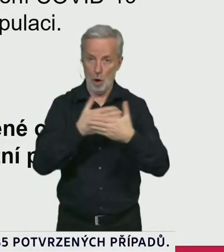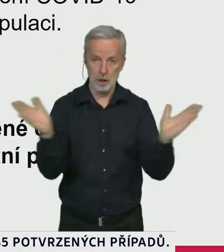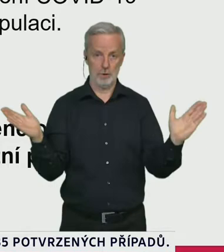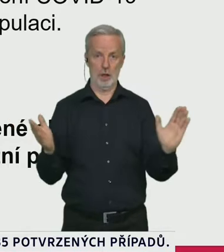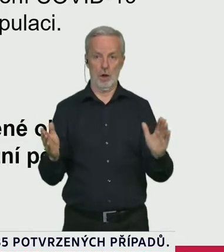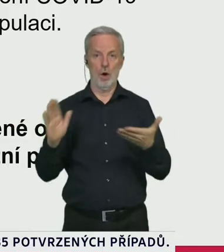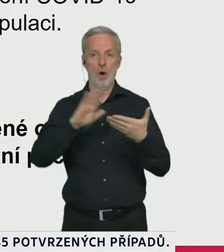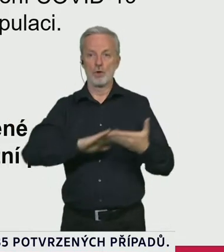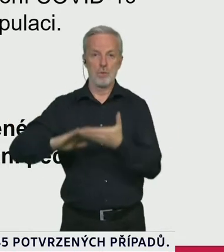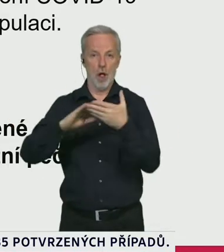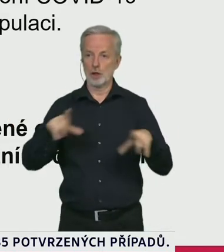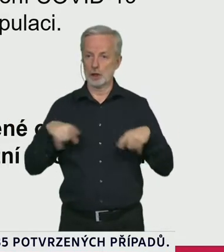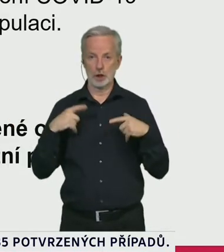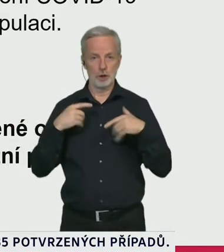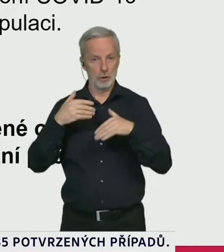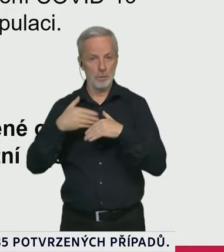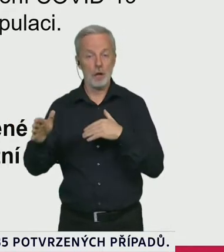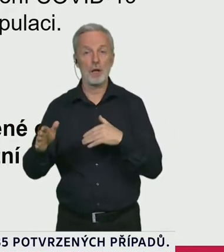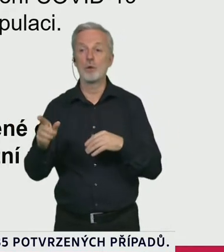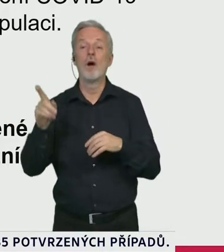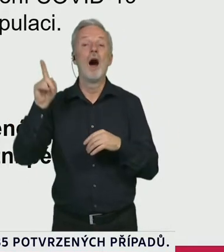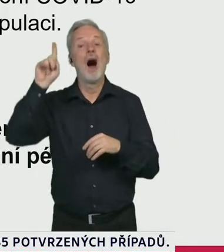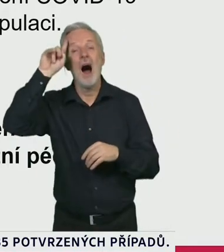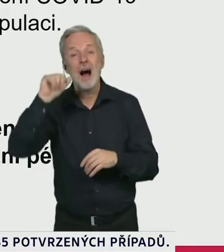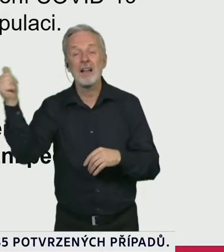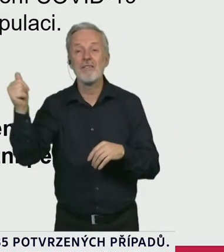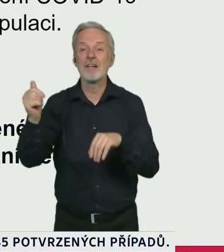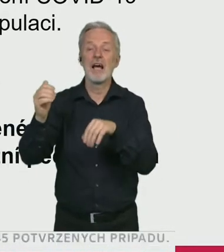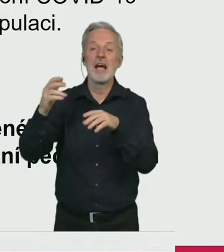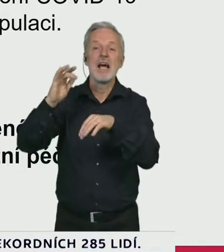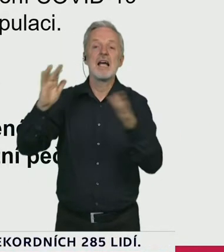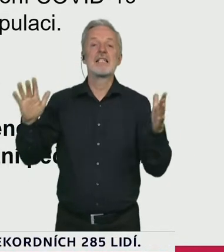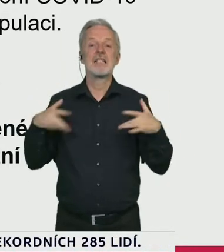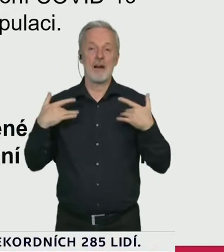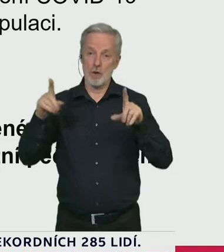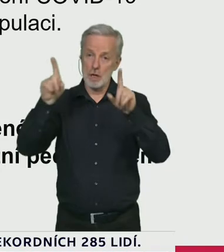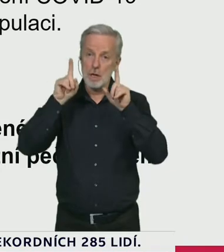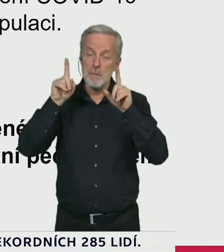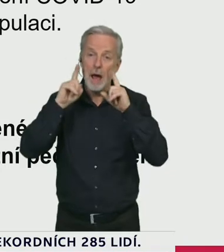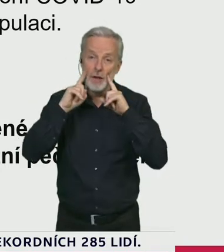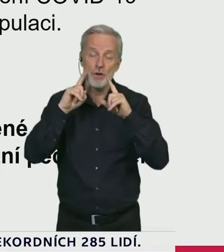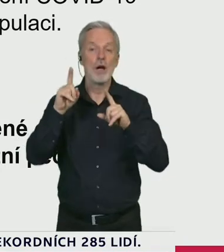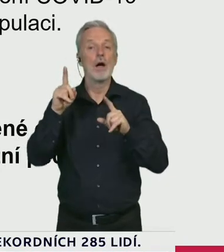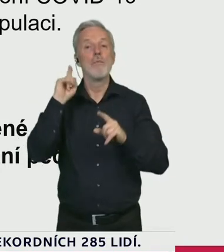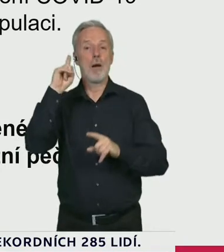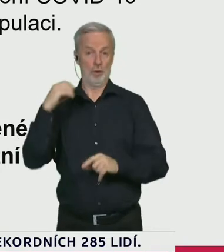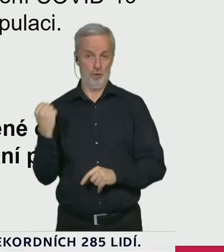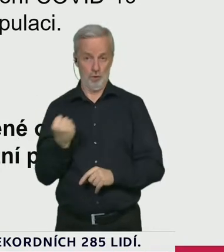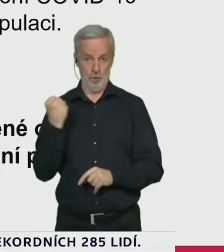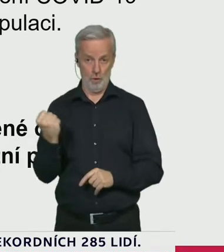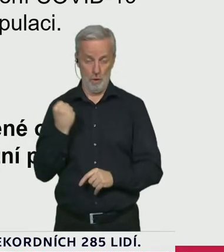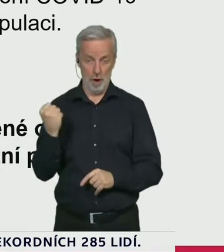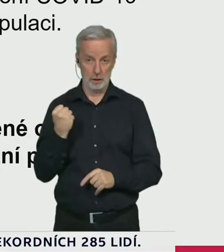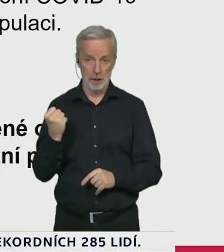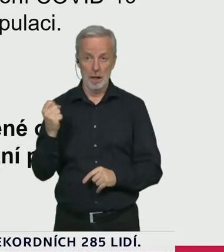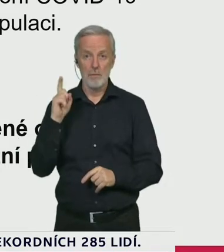obnovit zdravotní péči v plném rozsahu, což jsou důležité věci. A já bych ještě k tomu přidala za předpokladu